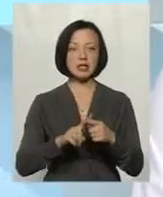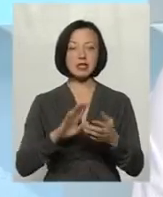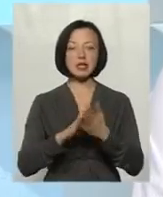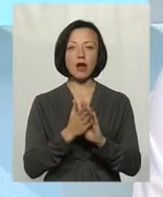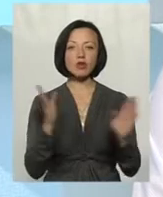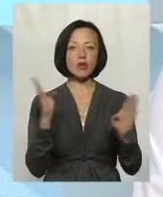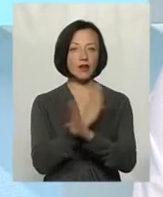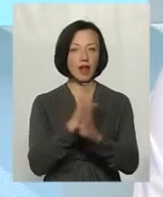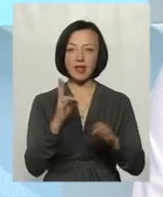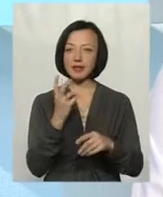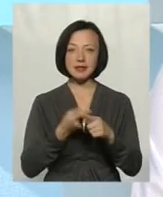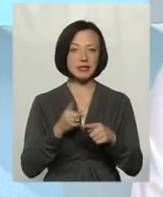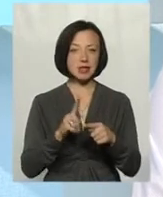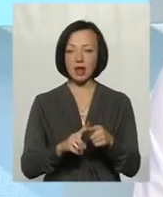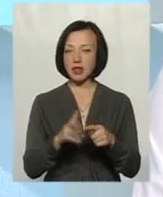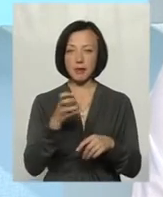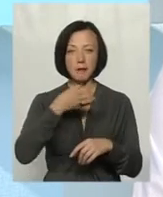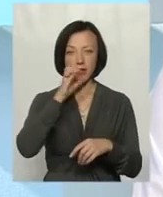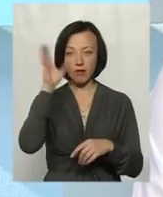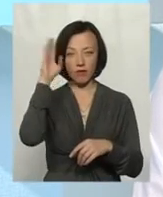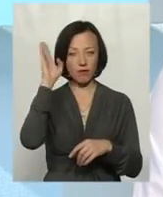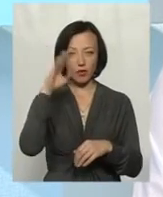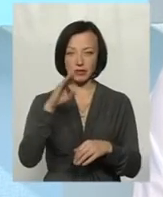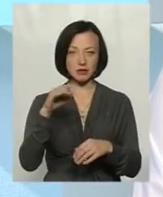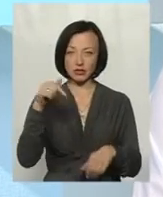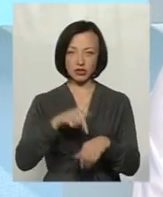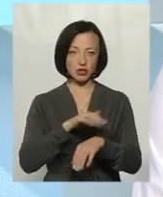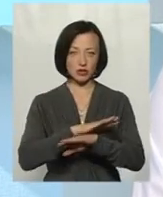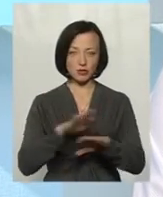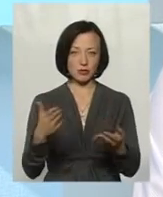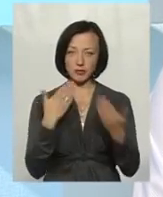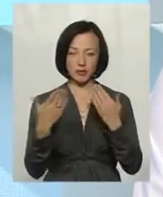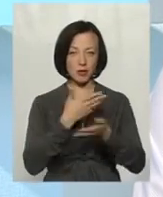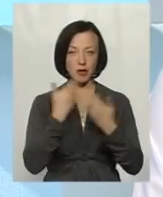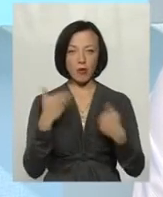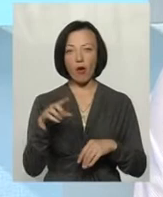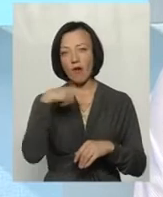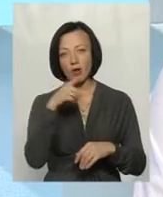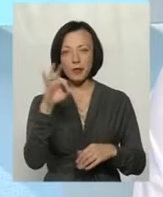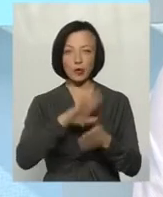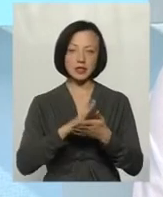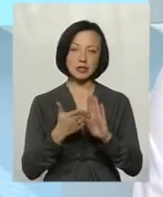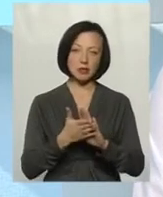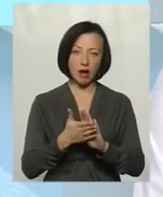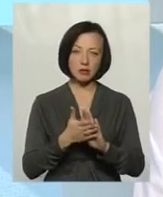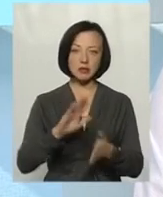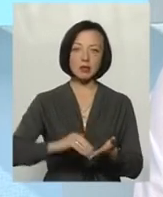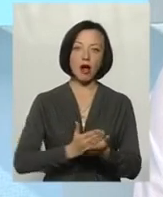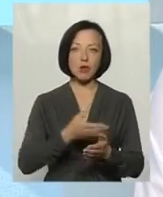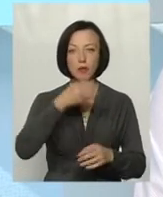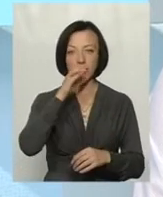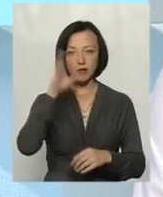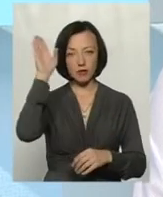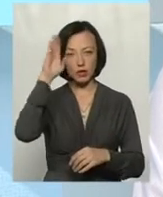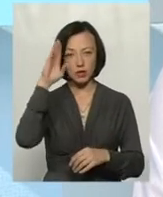довкілля, і ніяким чином це питних водозаборів не чікається. Тобто судити про стан і якості питних